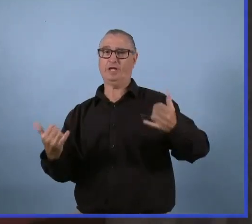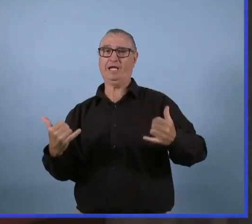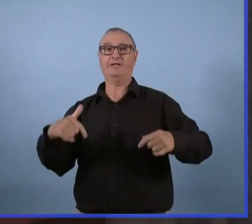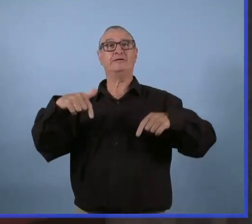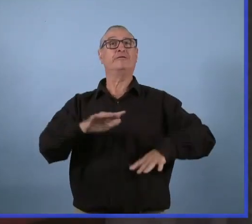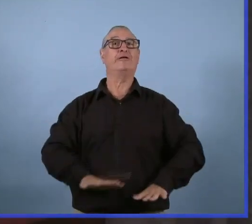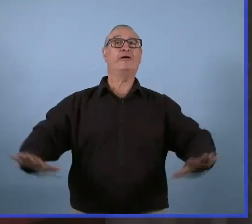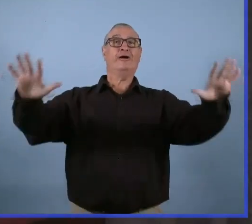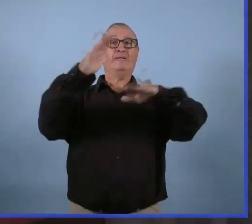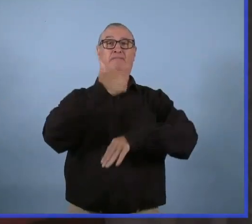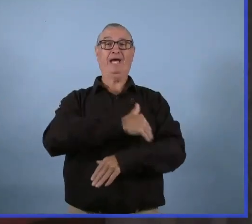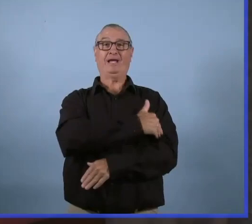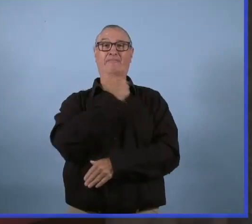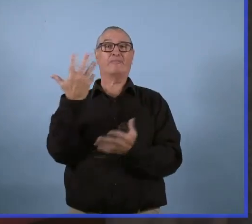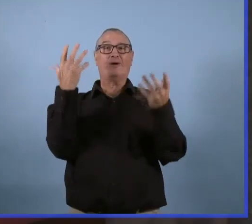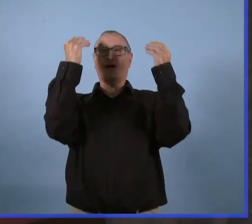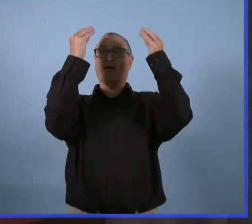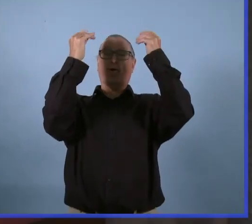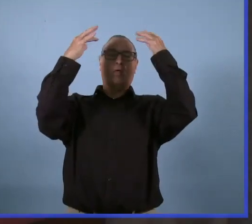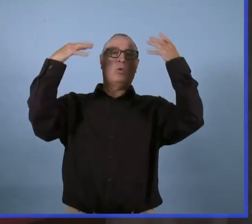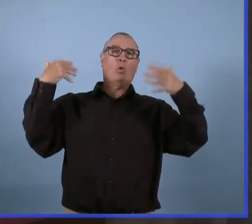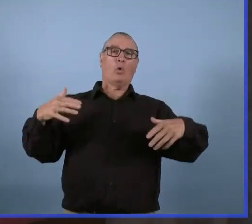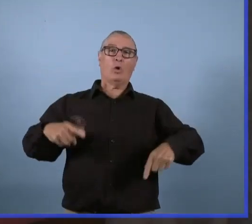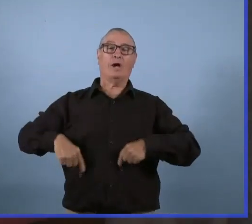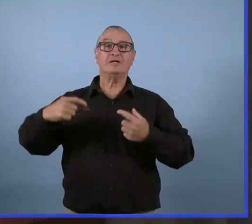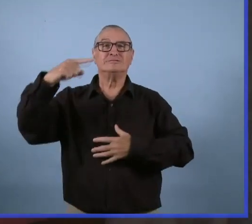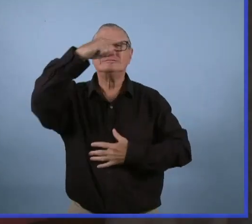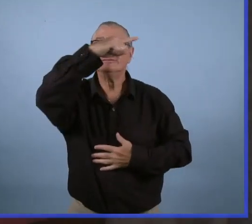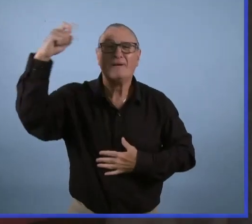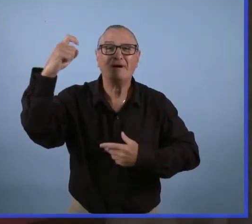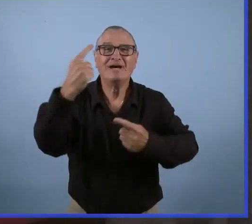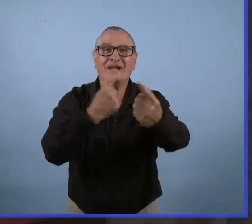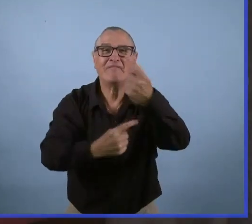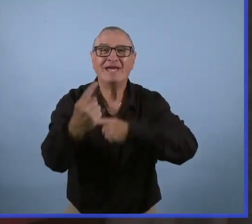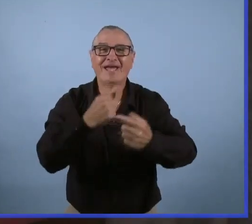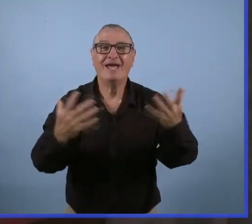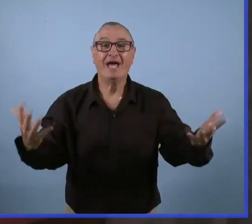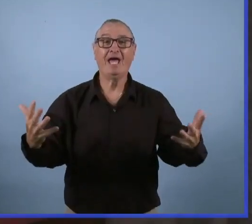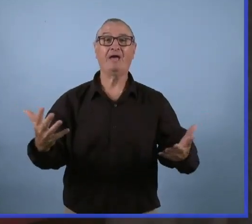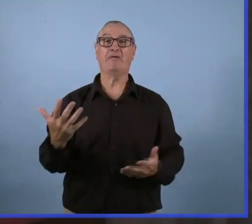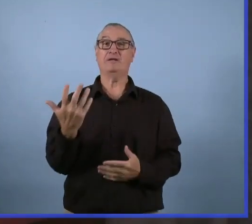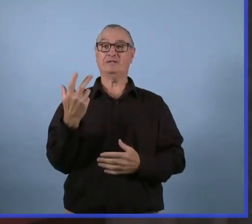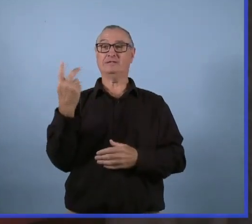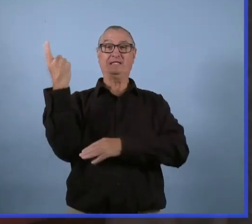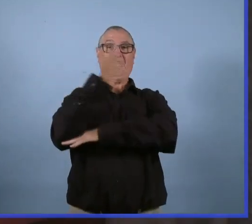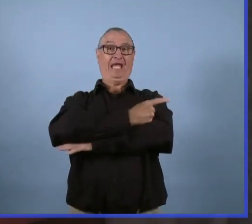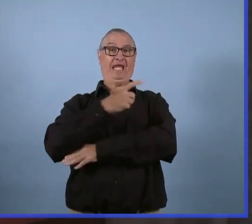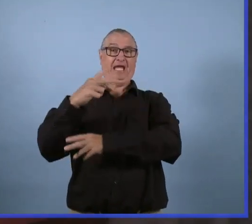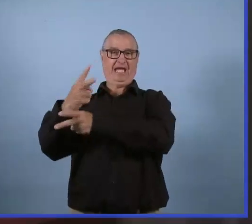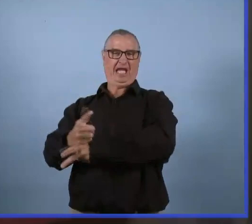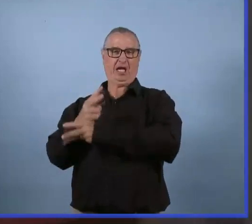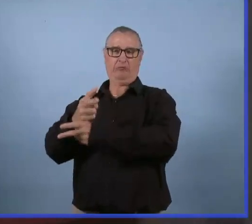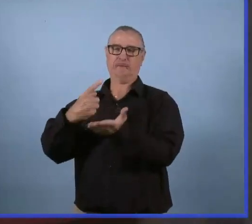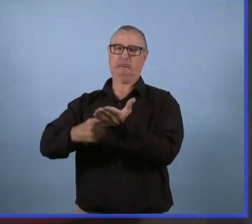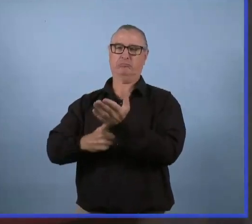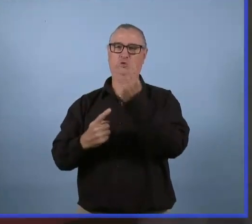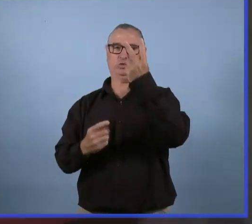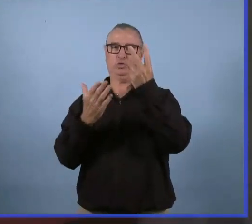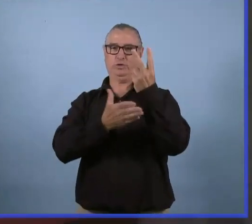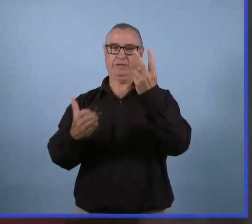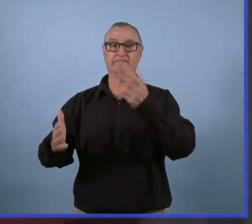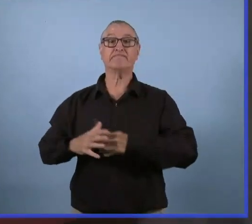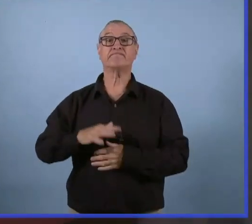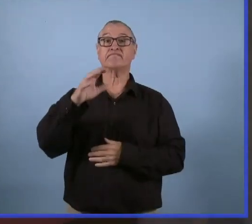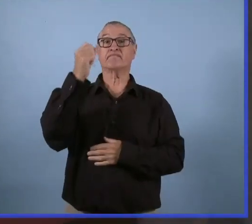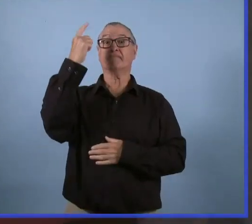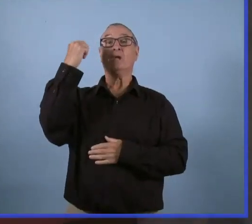Comme vous le savez, le 12 mai, la santé publique a pris la décision de faire passer les écoles de la maternelle à la 12e